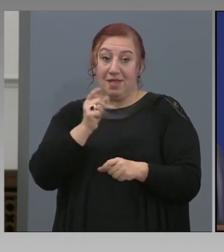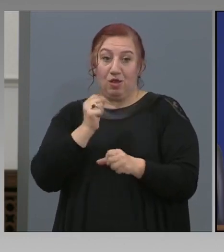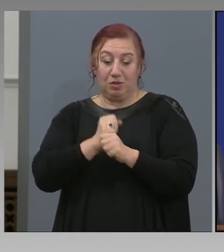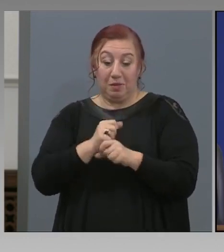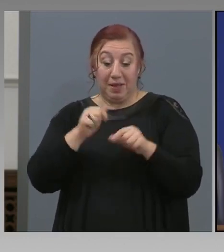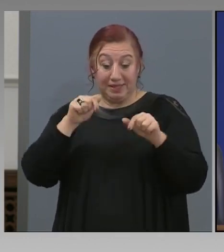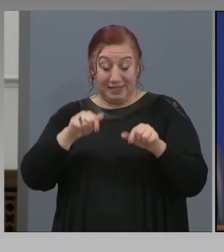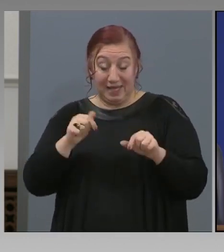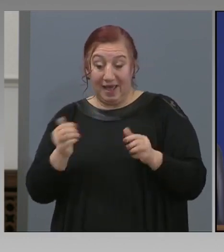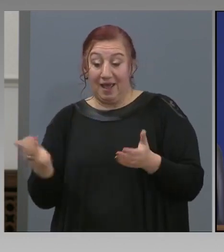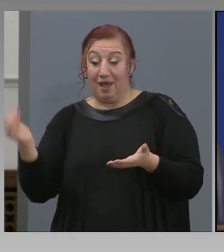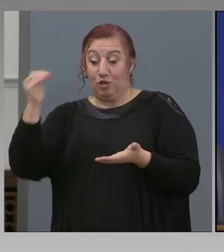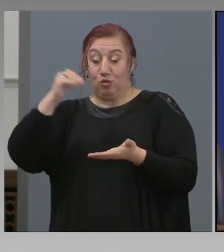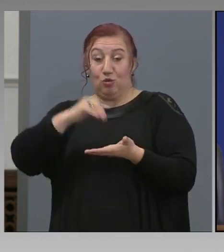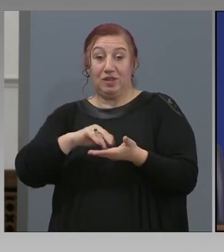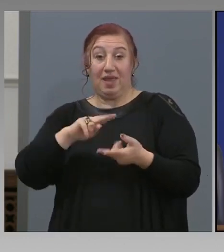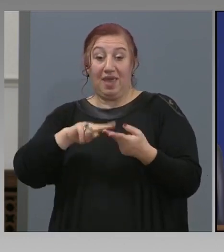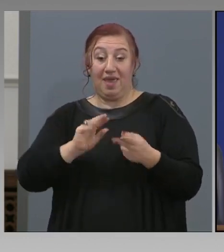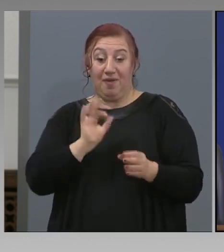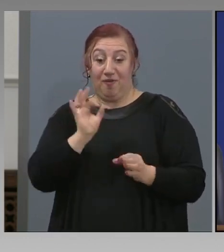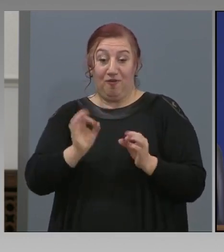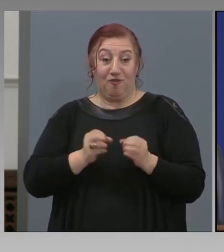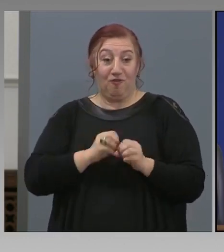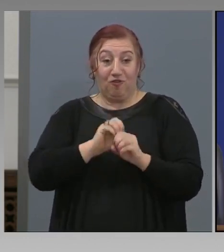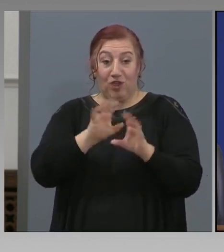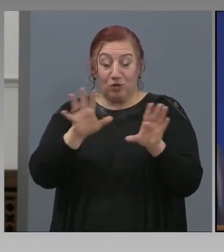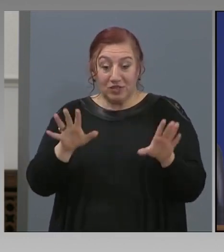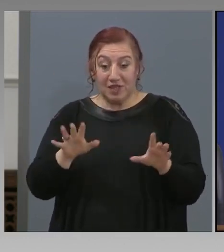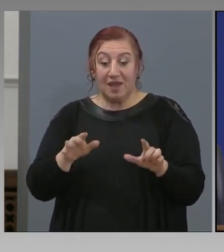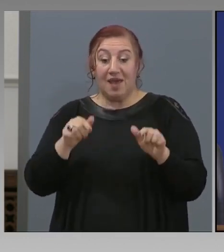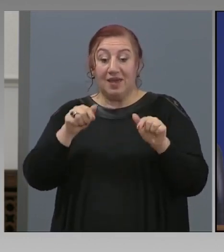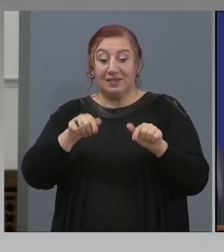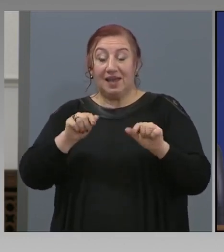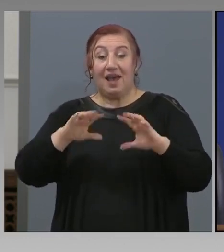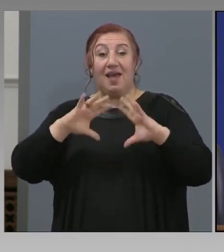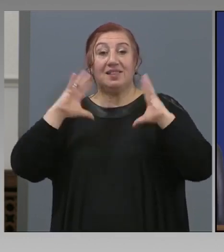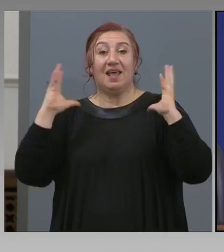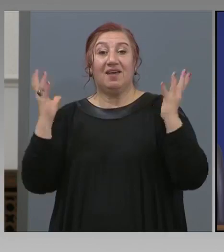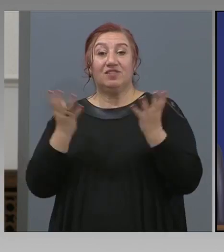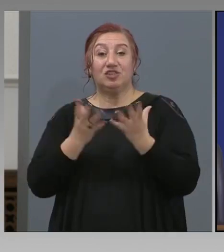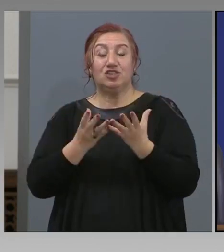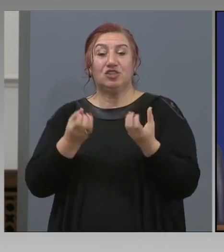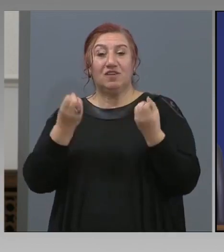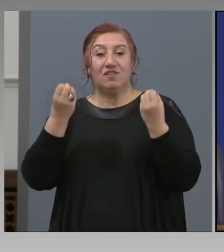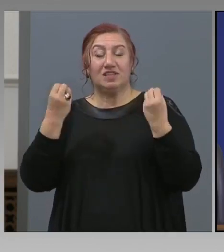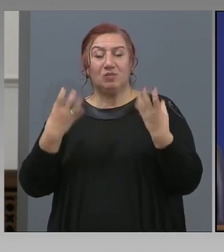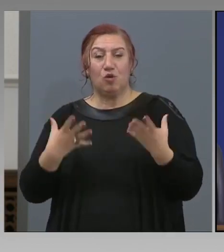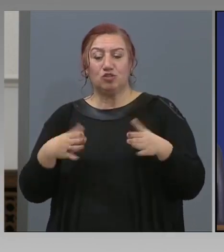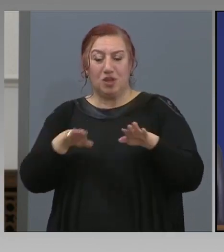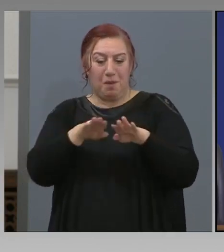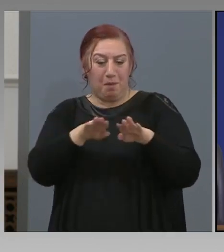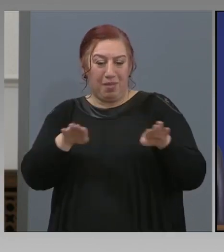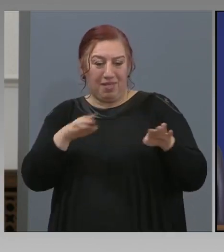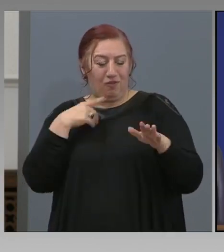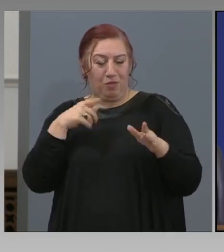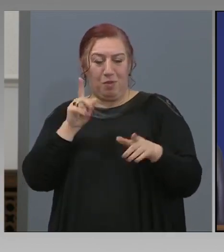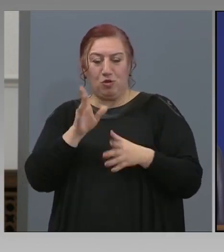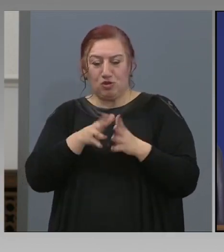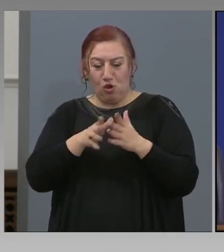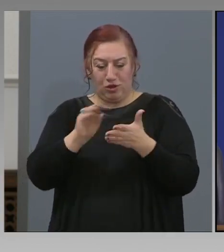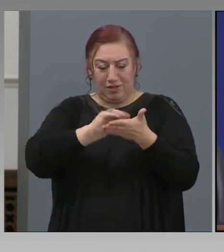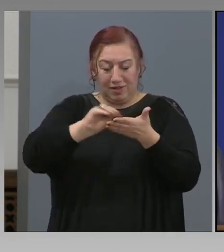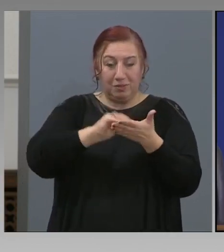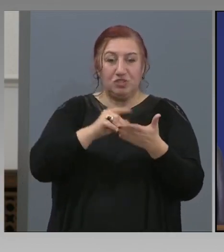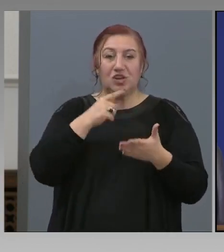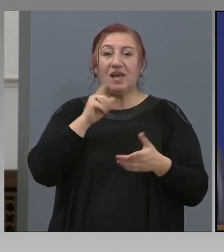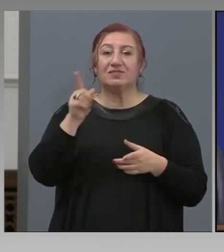вируса и просто толкова на всички възможни платформи, където могат хората да пишат, казват